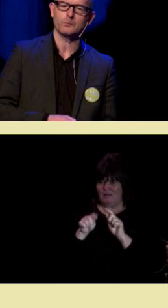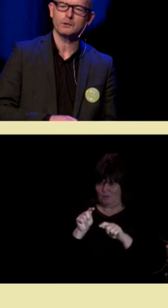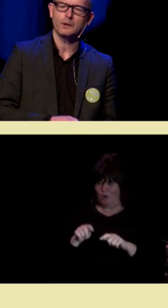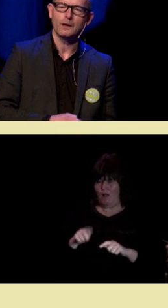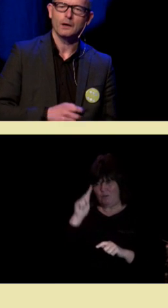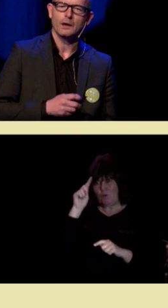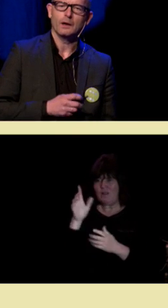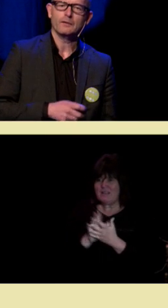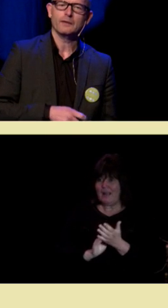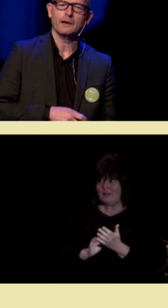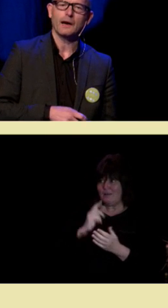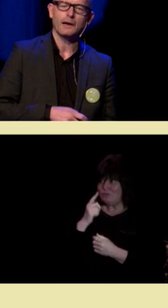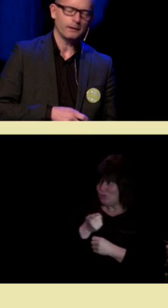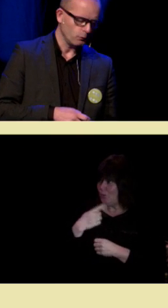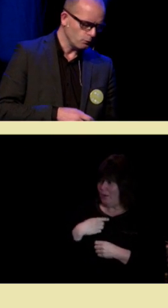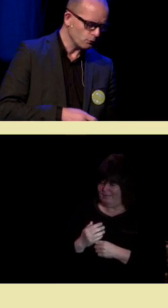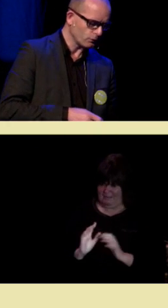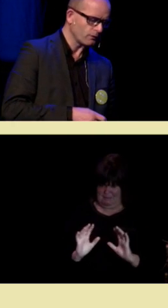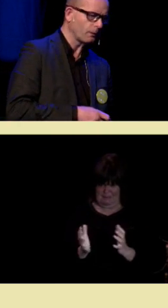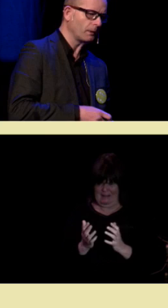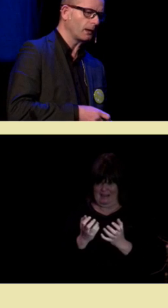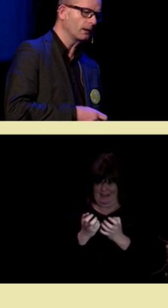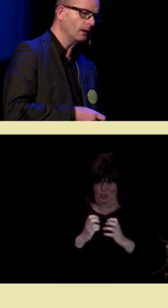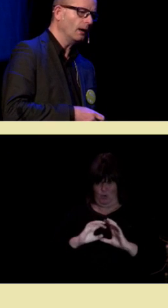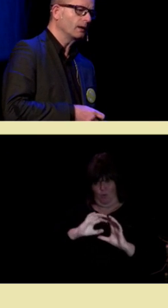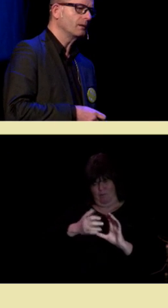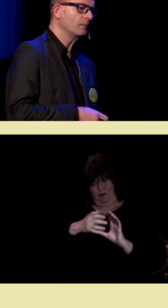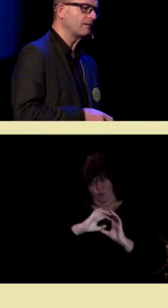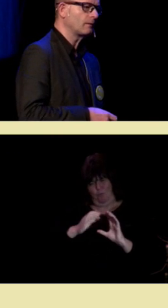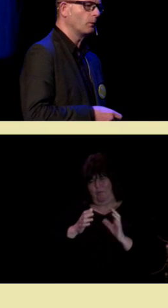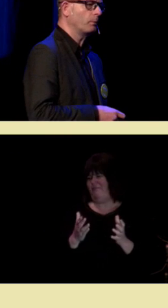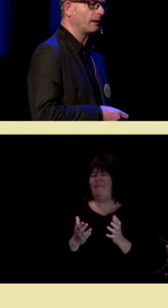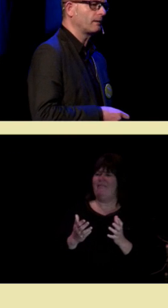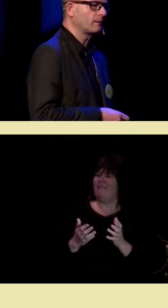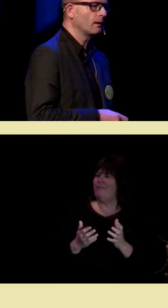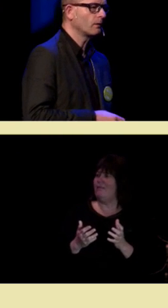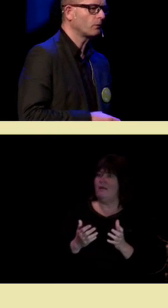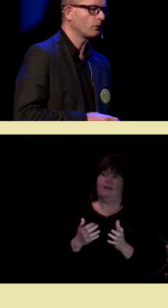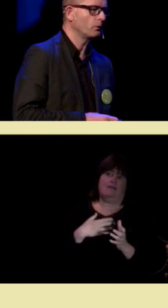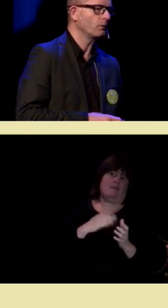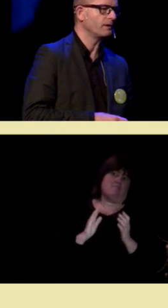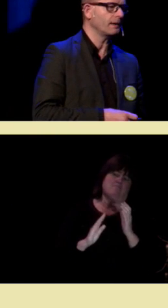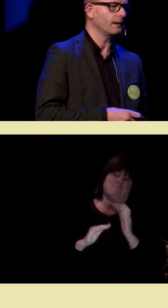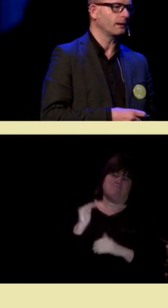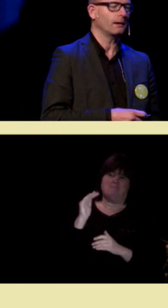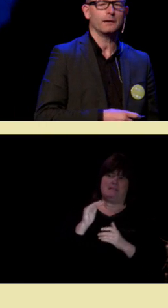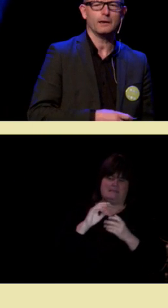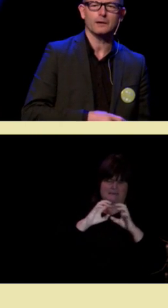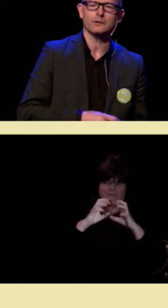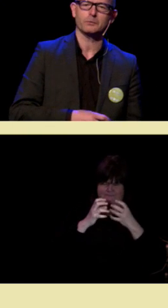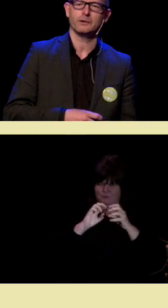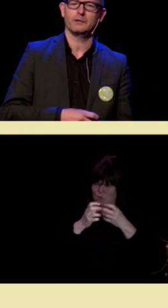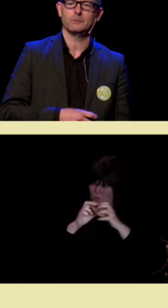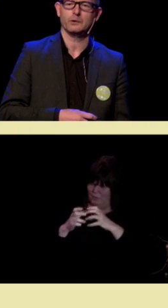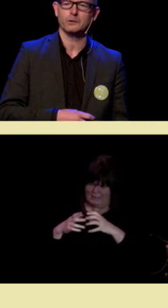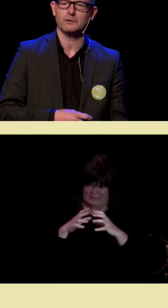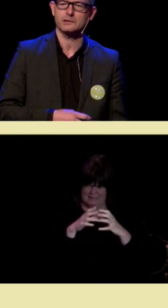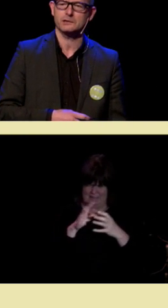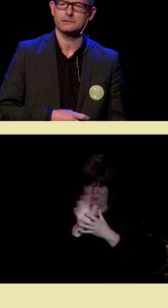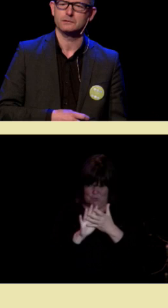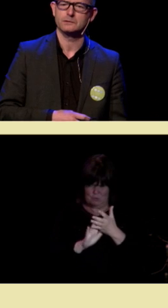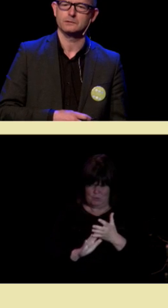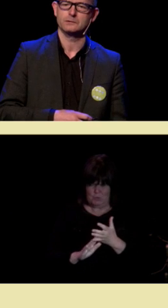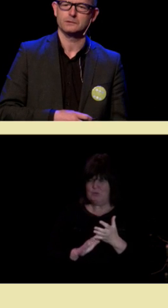grå klumpen, det er uten sammenligning den mest komplekse strukturen vi kjenner til i hele det observerbare